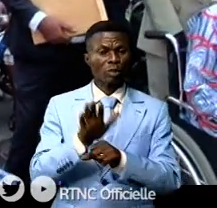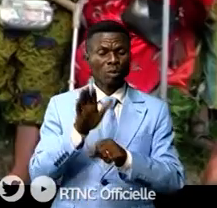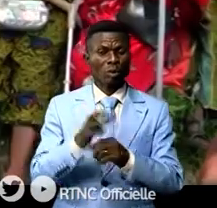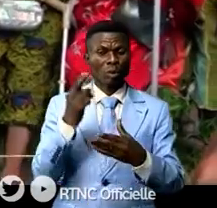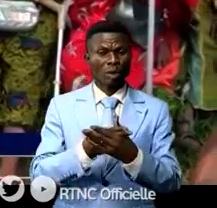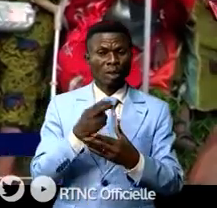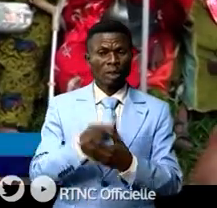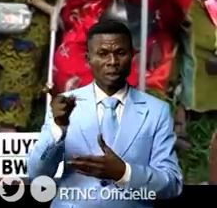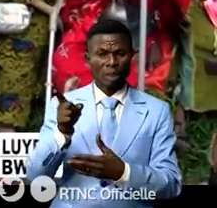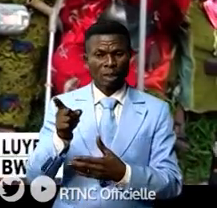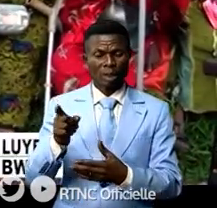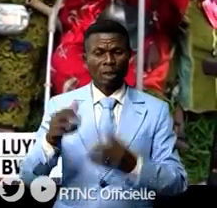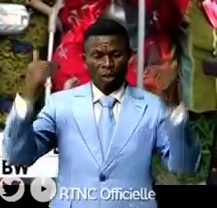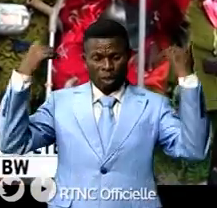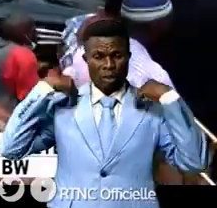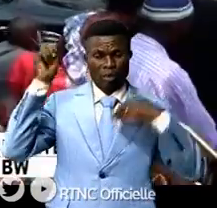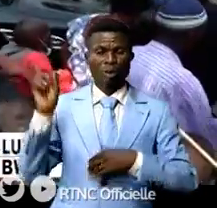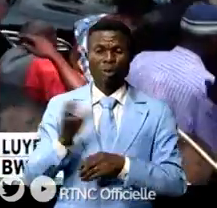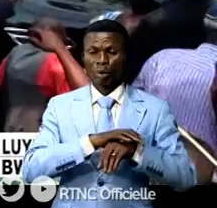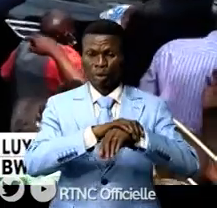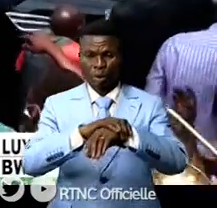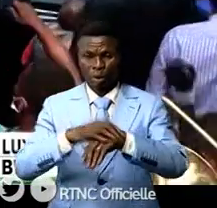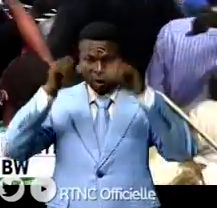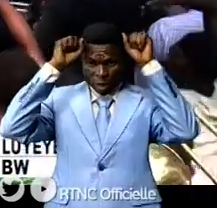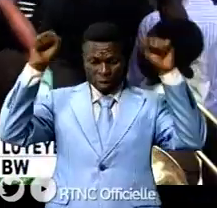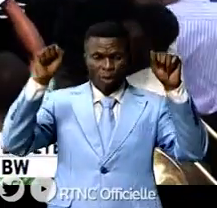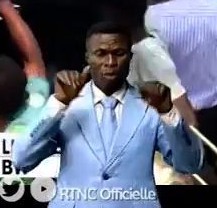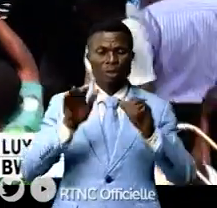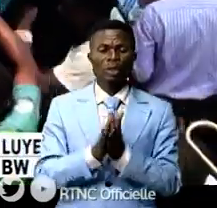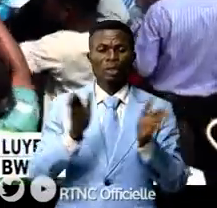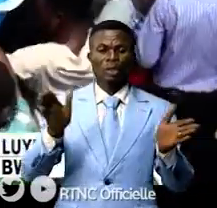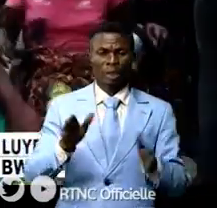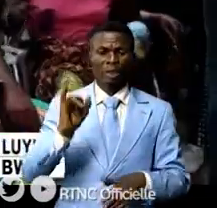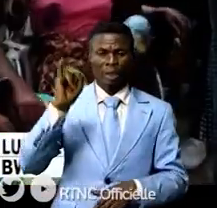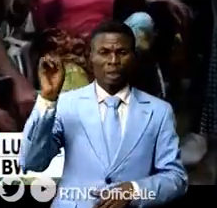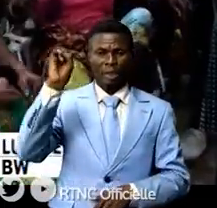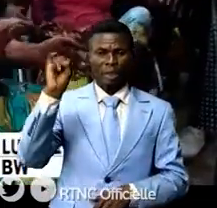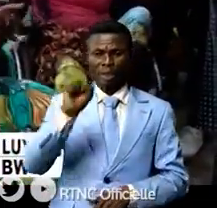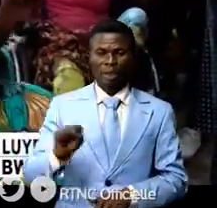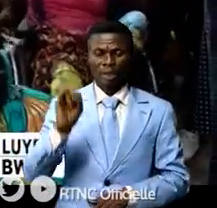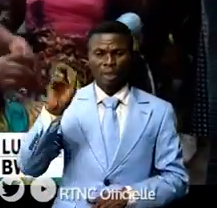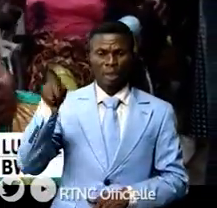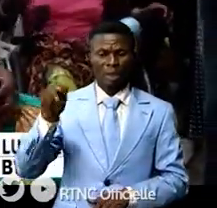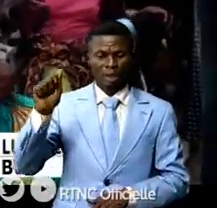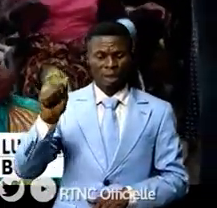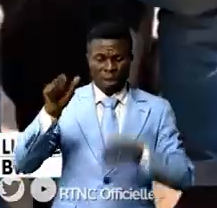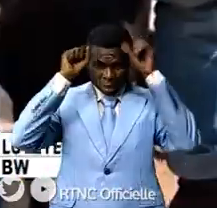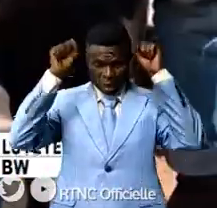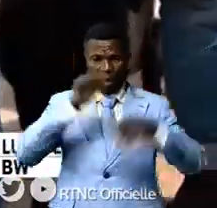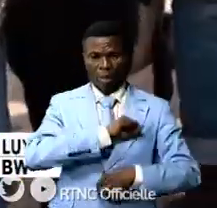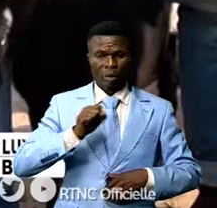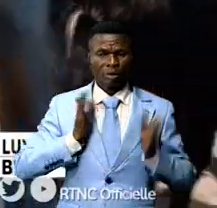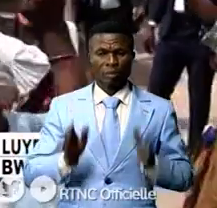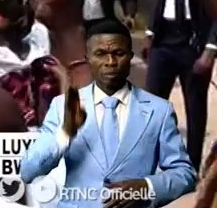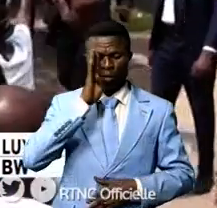la FECOPEA conduite par son autorité morale et présidente du directeur général de l'ISIPA avait trouvé au nouveau président du Sénat le sénateur